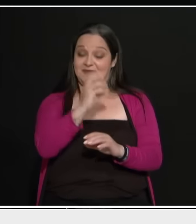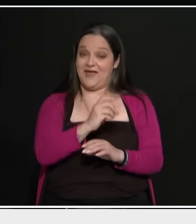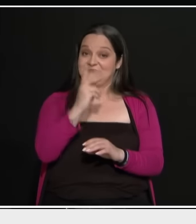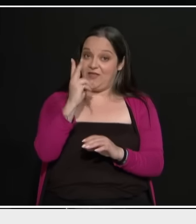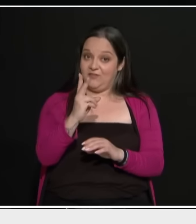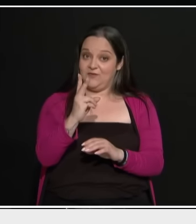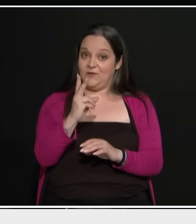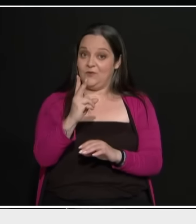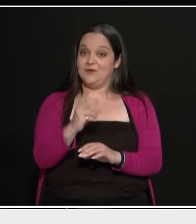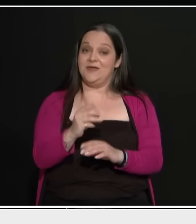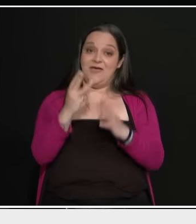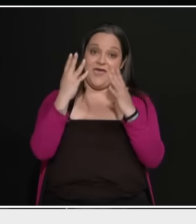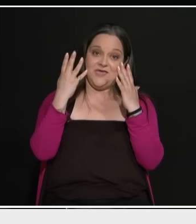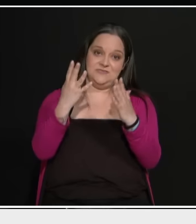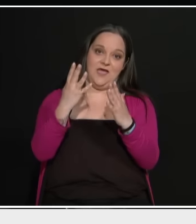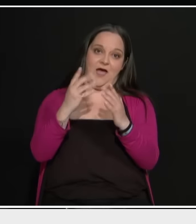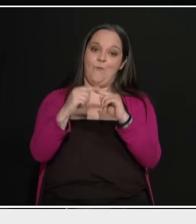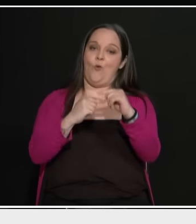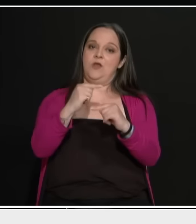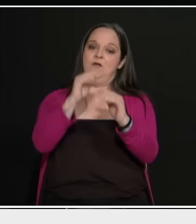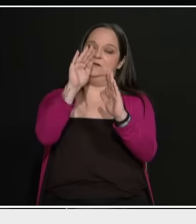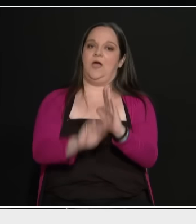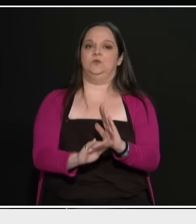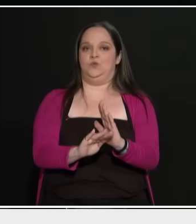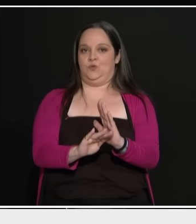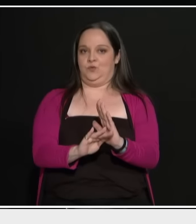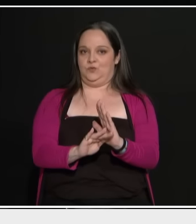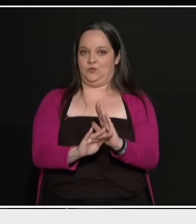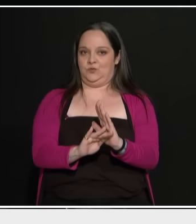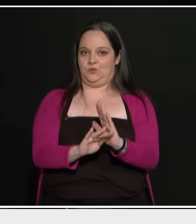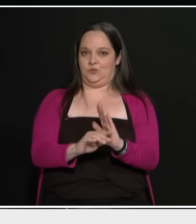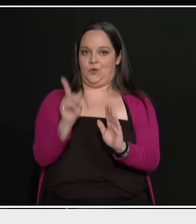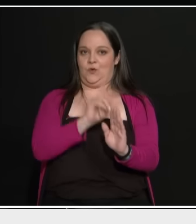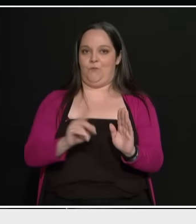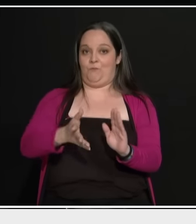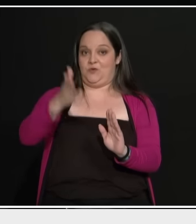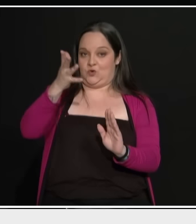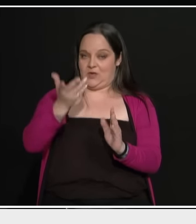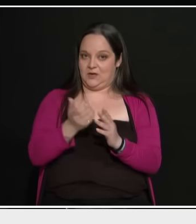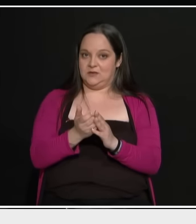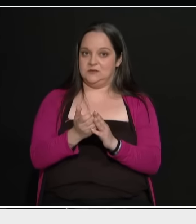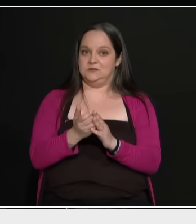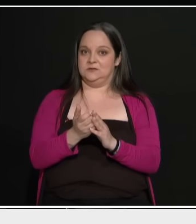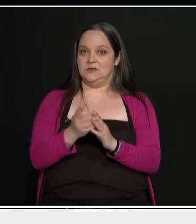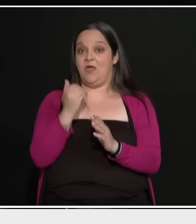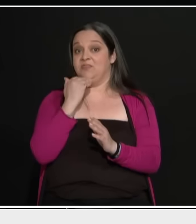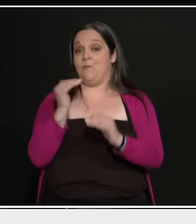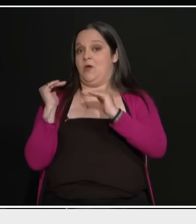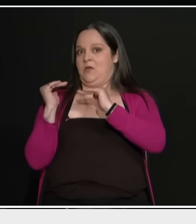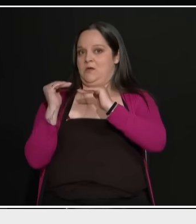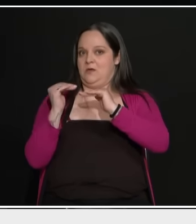Είναι 9 μονάδες κάτω από αυτό που είχε. Και νομίζω ότι δεν μπορεί να παραμένει.